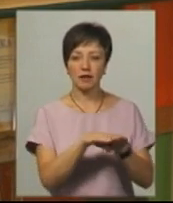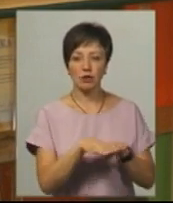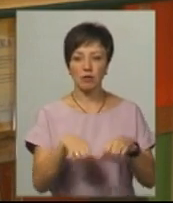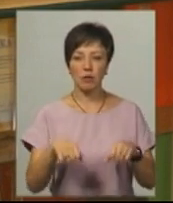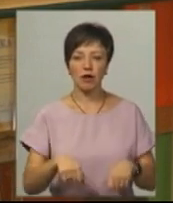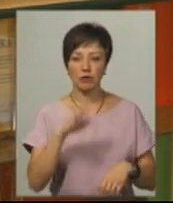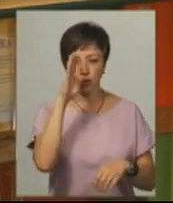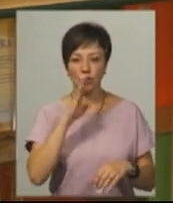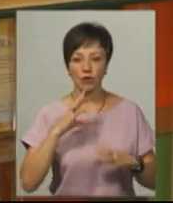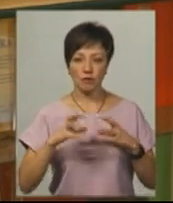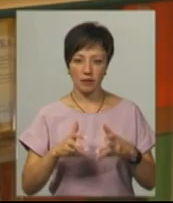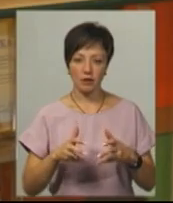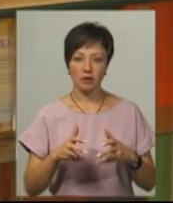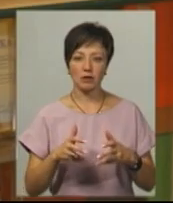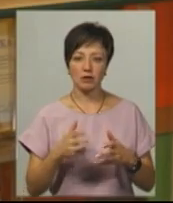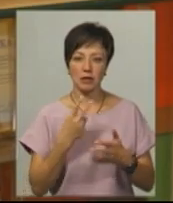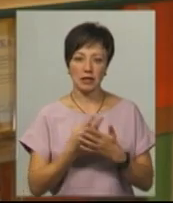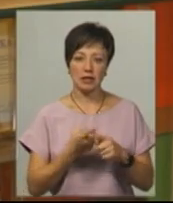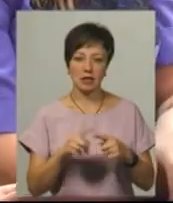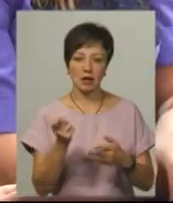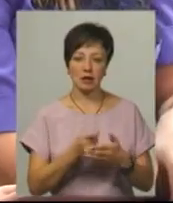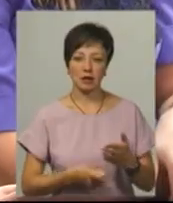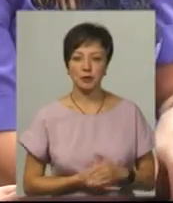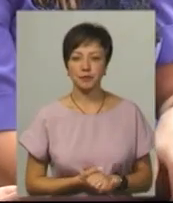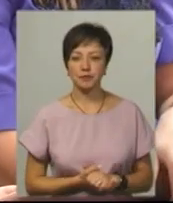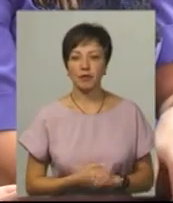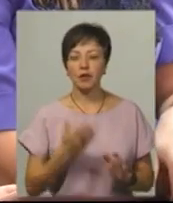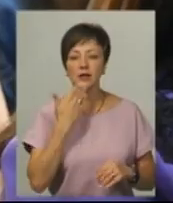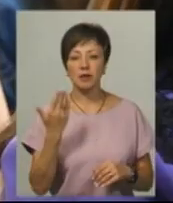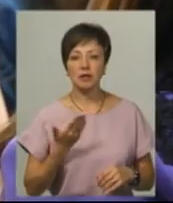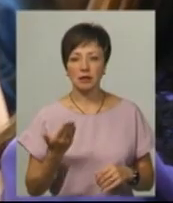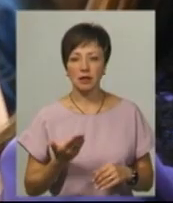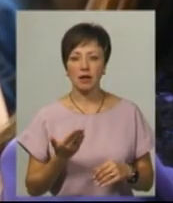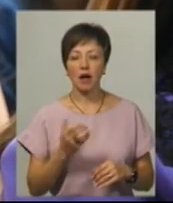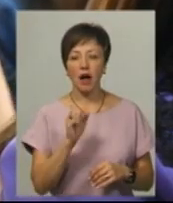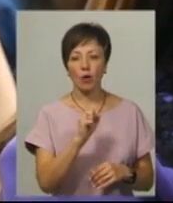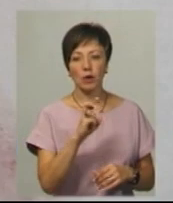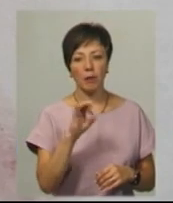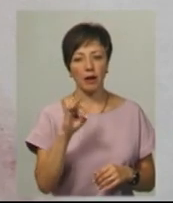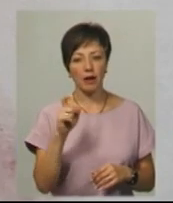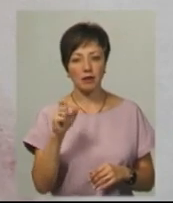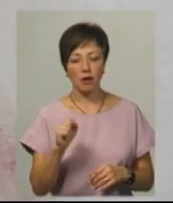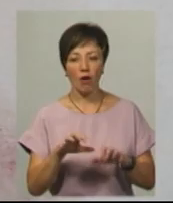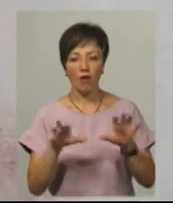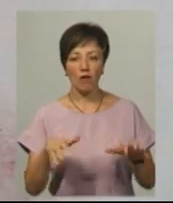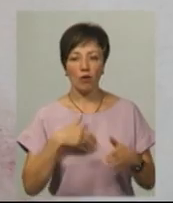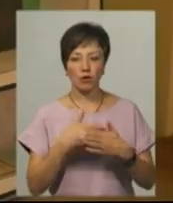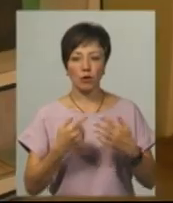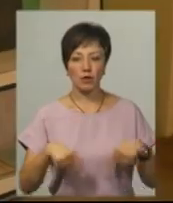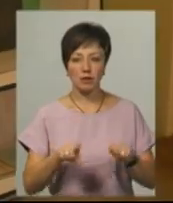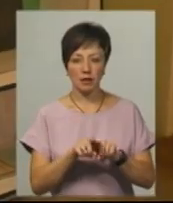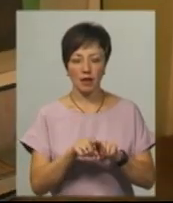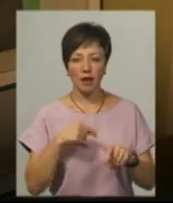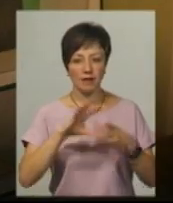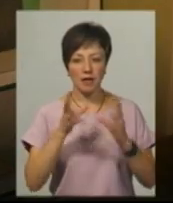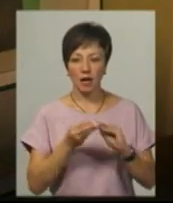жінок у світі зображено на цих картинах». Одна зі спікерів експозиції – Альона Береза, голова громадської організації «Жар». «Я